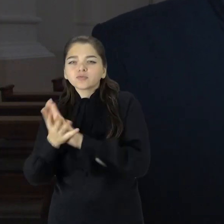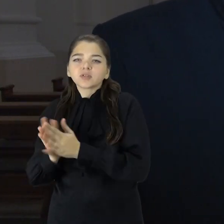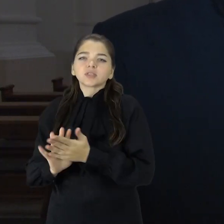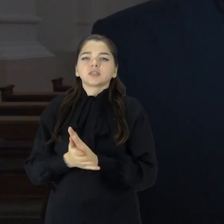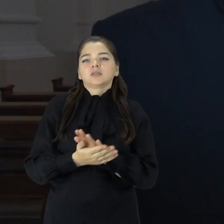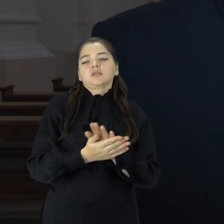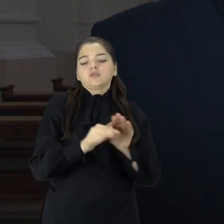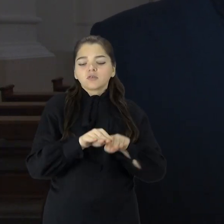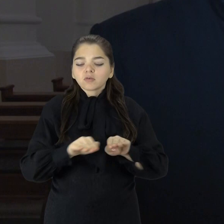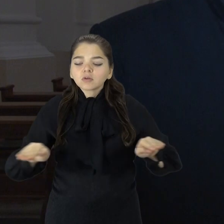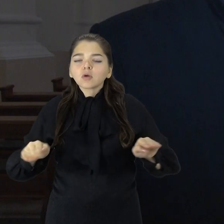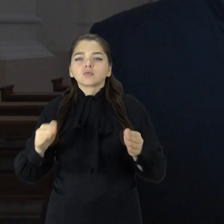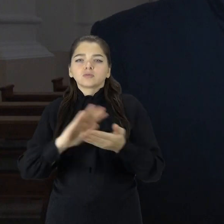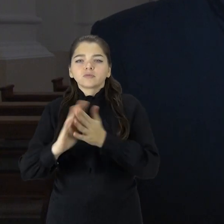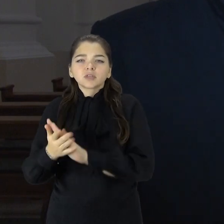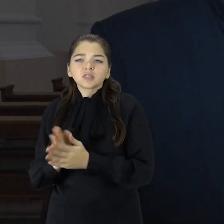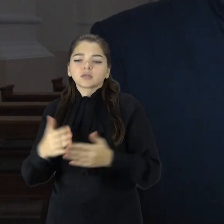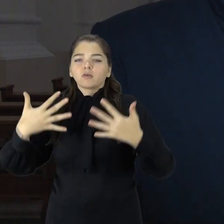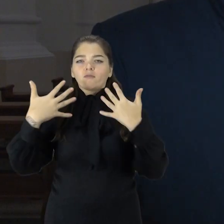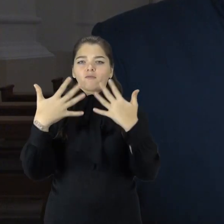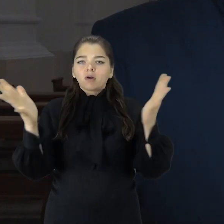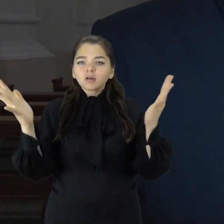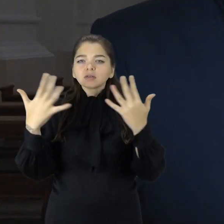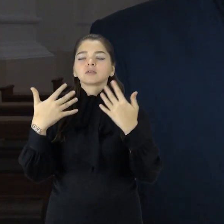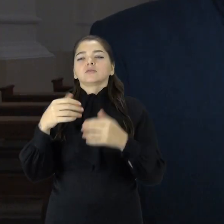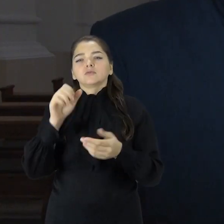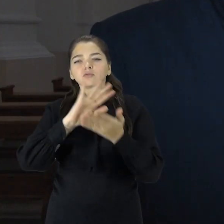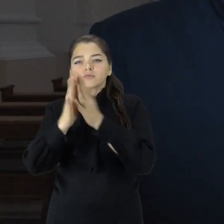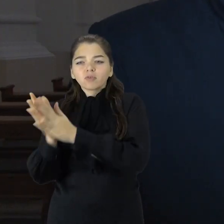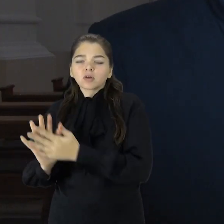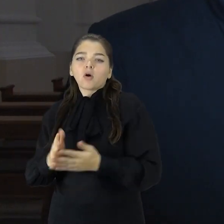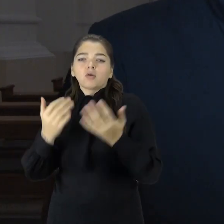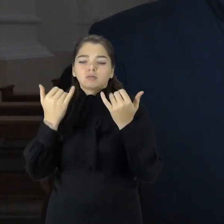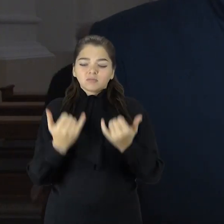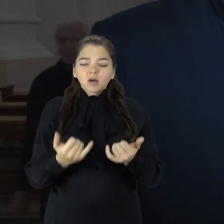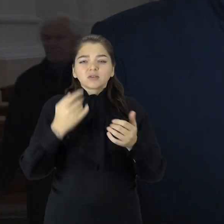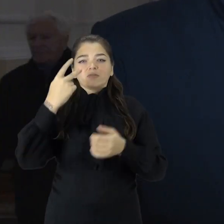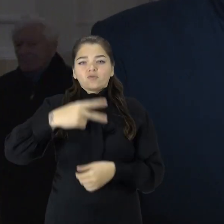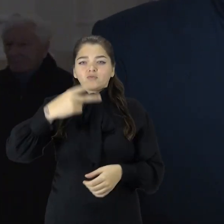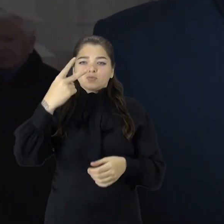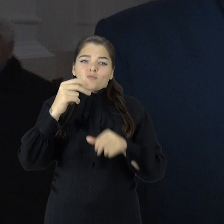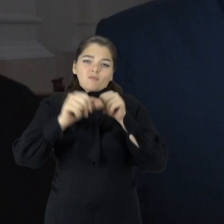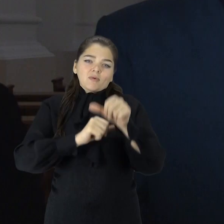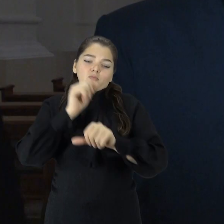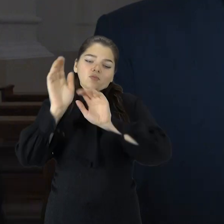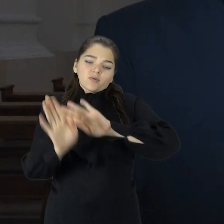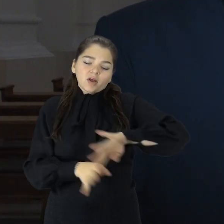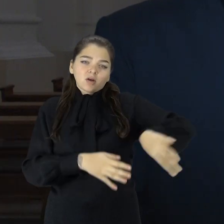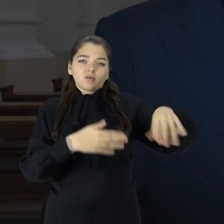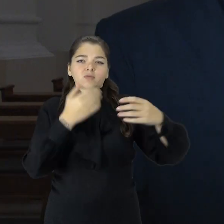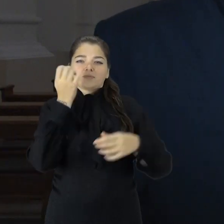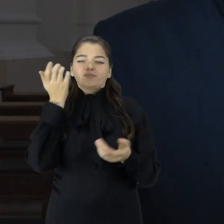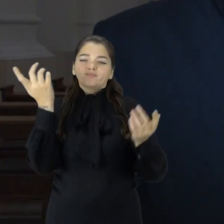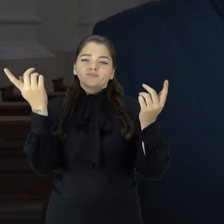šventorius sutvarkytą, svartai. Ir dabar po 22 metų viskas kaip ir nusidėvėjo. Šiek tiek